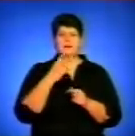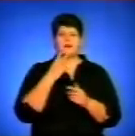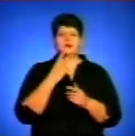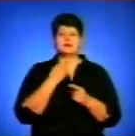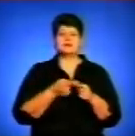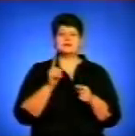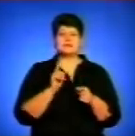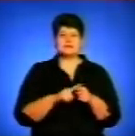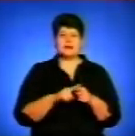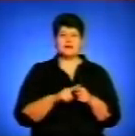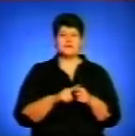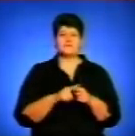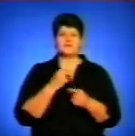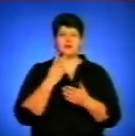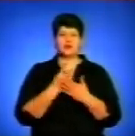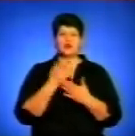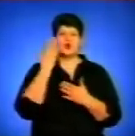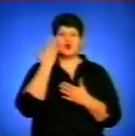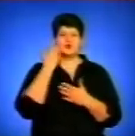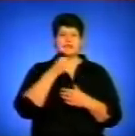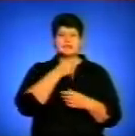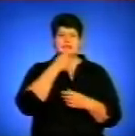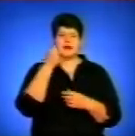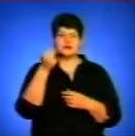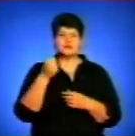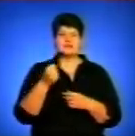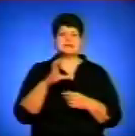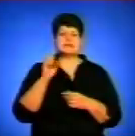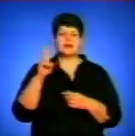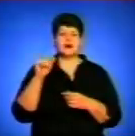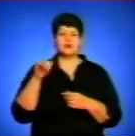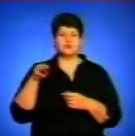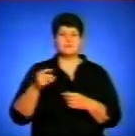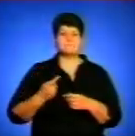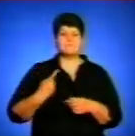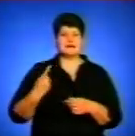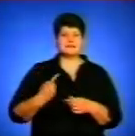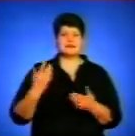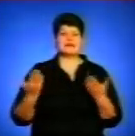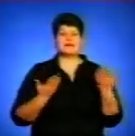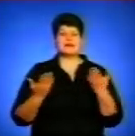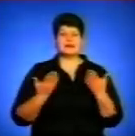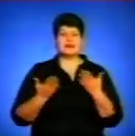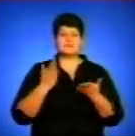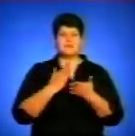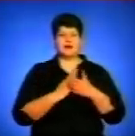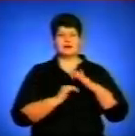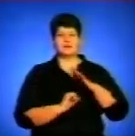є скаутмайстер, який вже відповідно має під собою